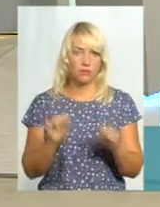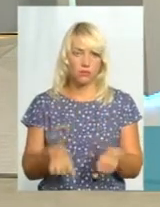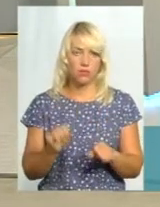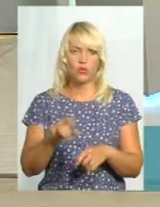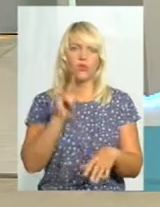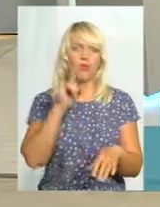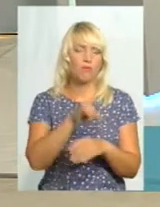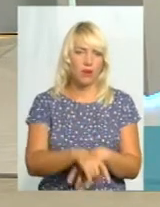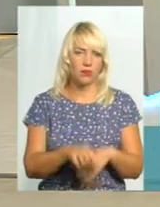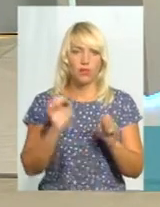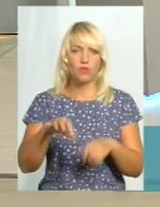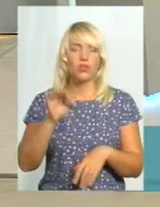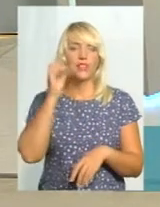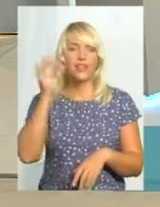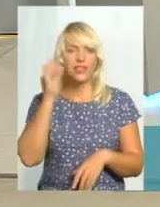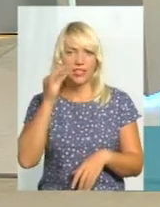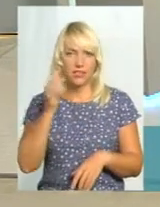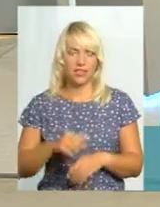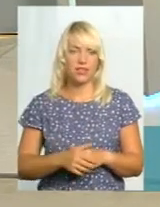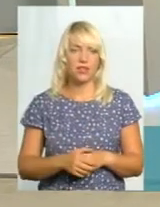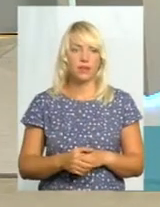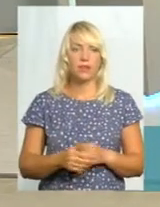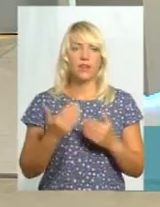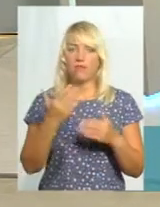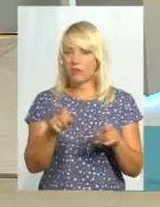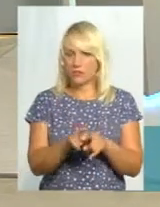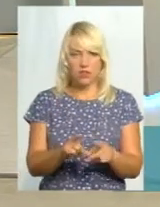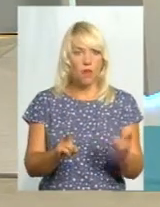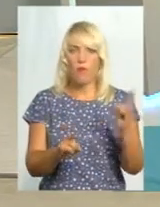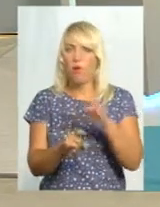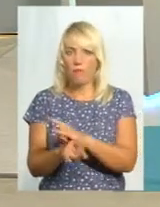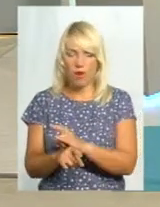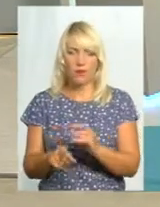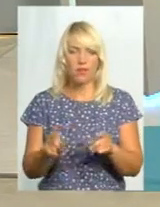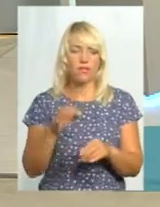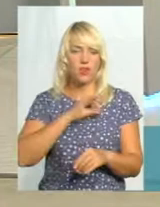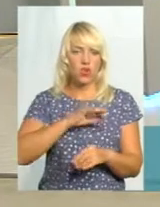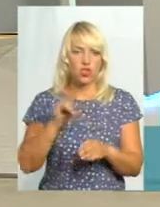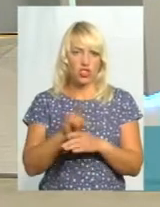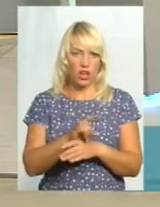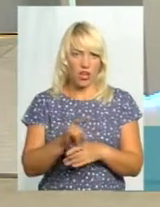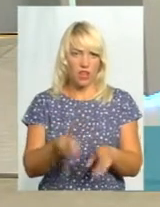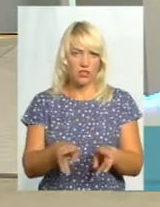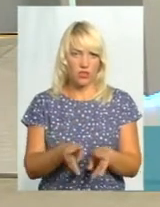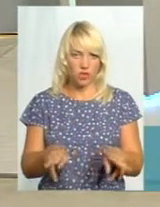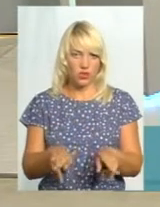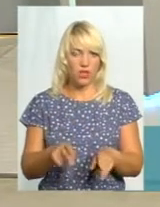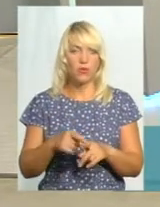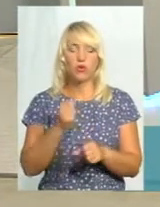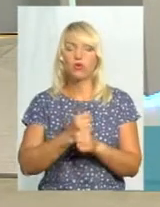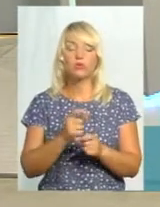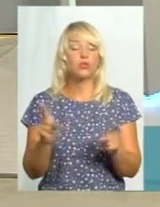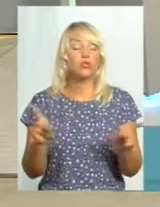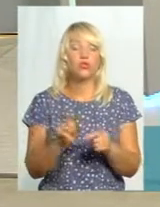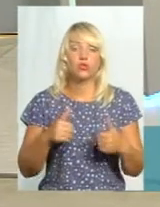обманювати, можете хитрити. Вас так само обманюють, використовують шахрайство і обман в цьому. Зробіть що